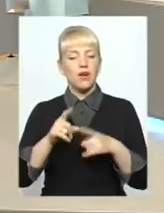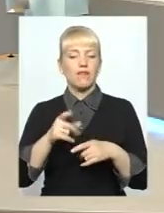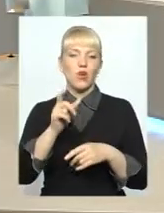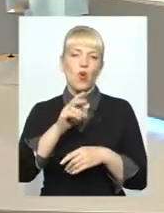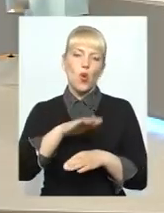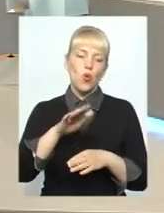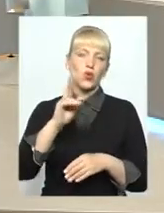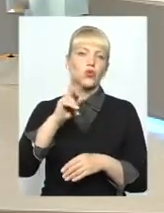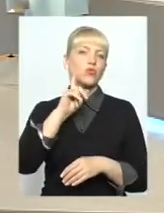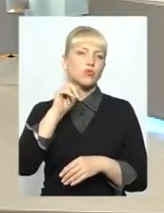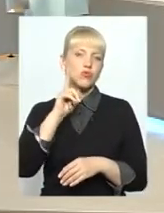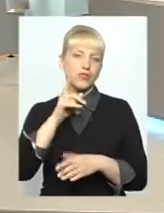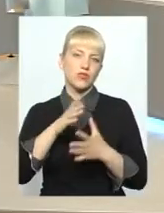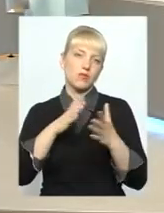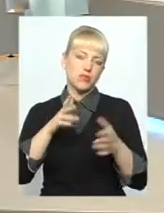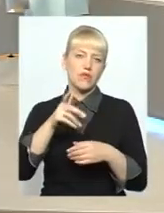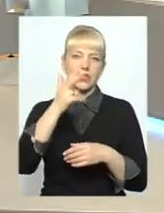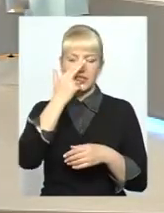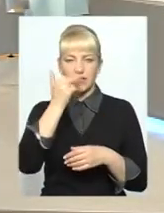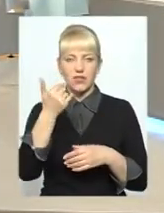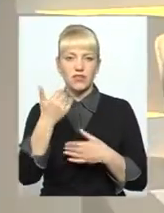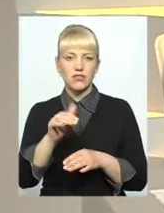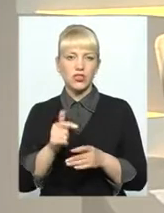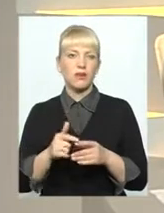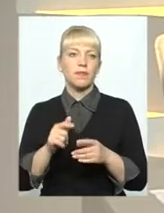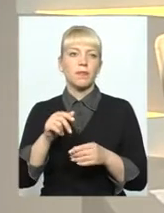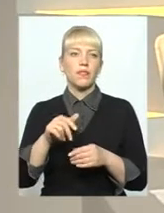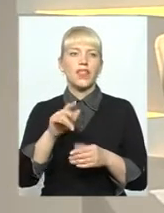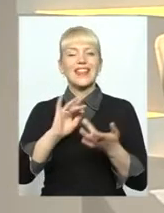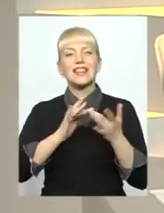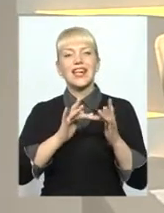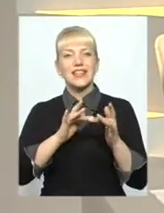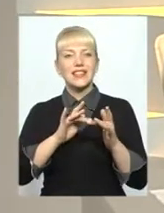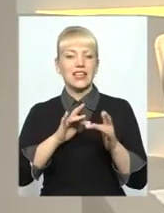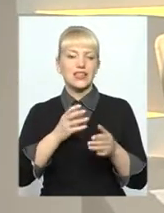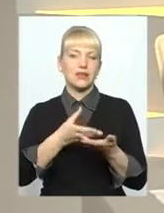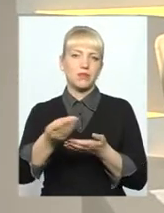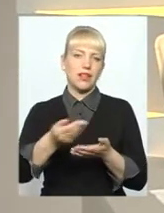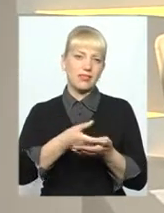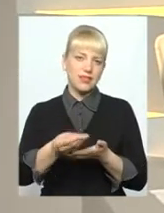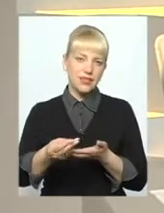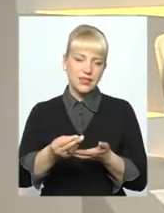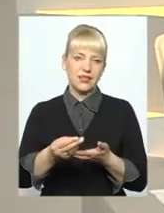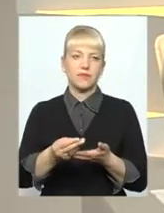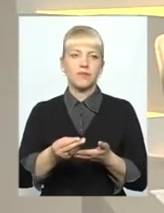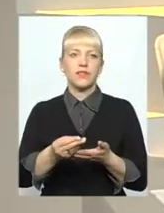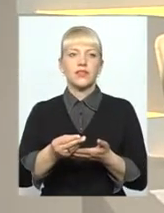звикли, більшість, так, для когось стало нормою в інтернеті здійснювати її оплату, і